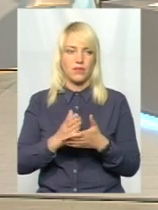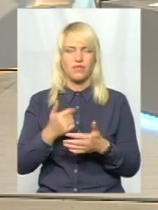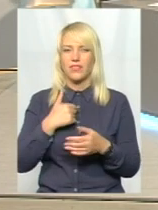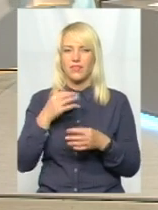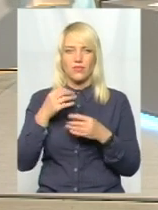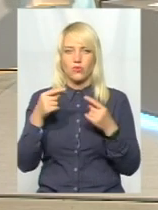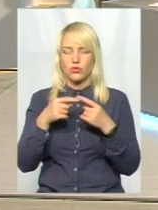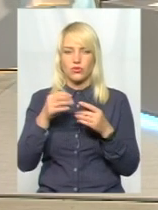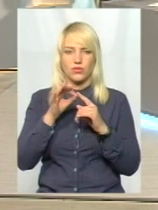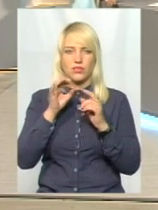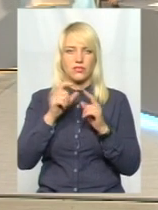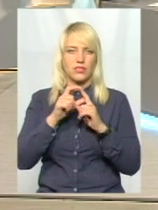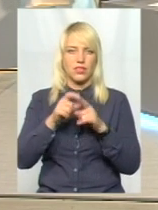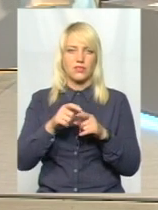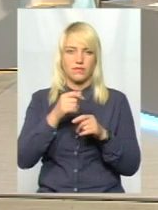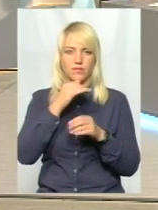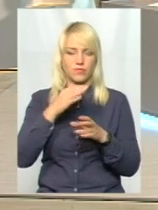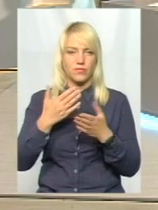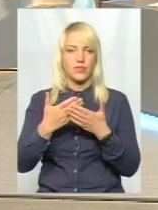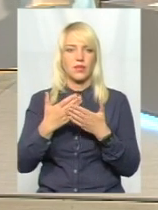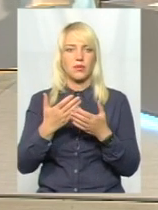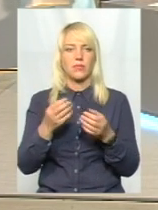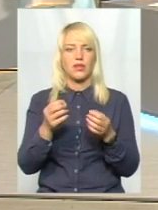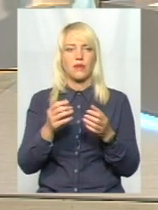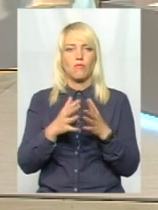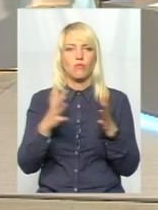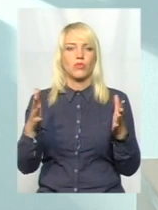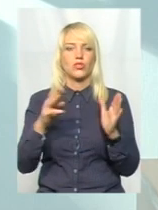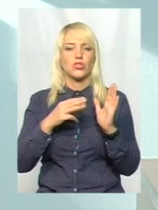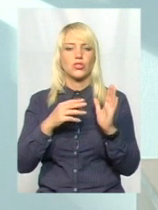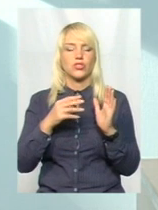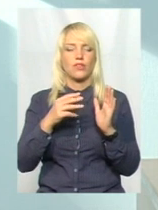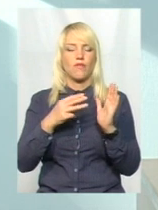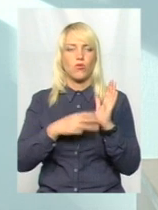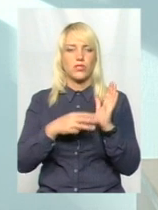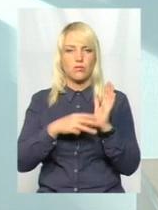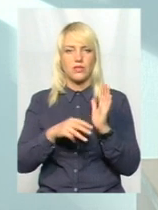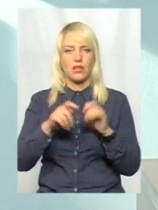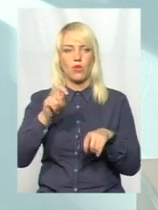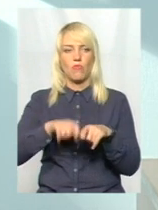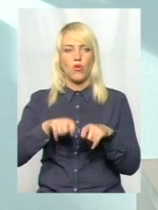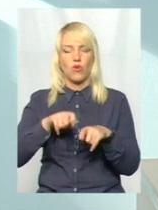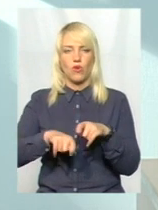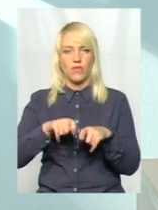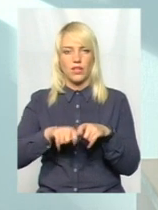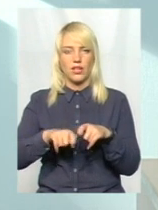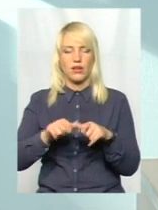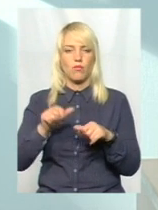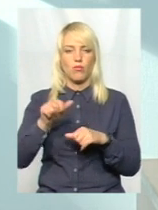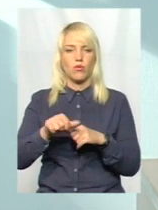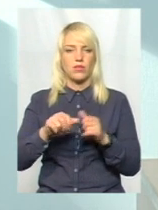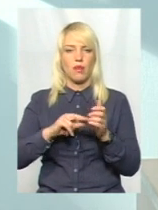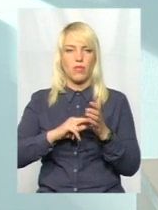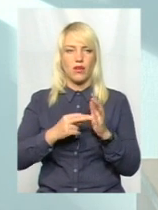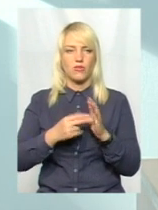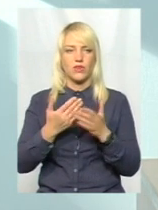в процентному, 20%-50%. Якщо десь більше 80 перевірок, проведені позапланових державних закладів контролю, то, звичайно,